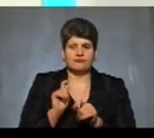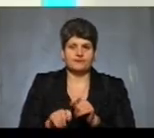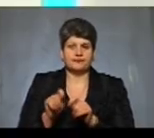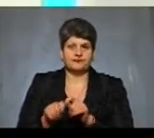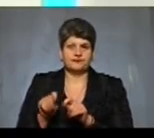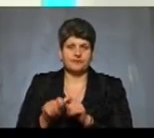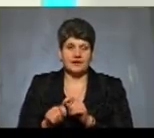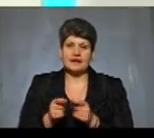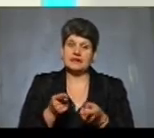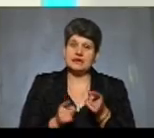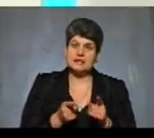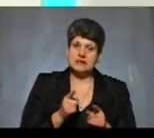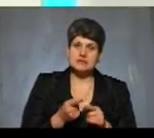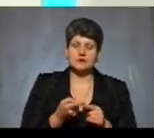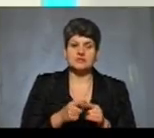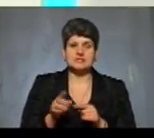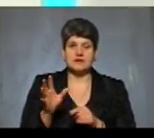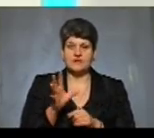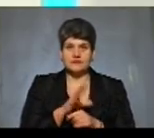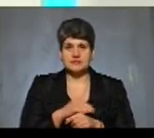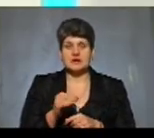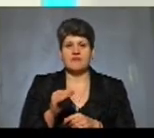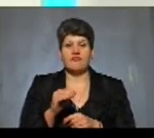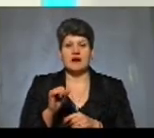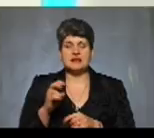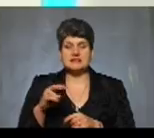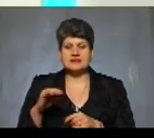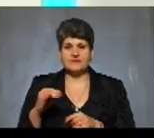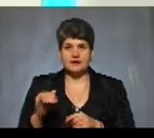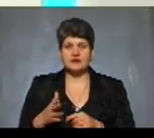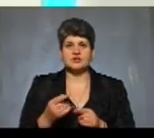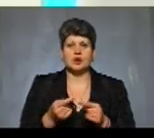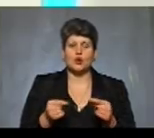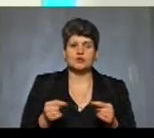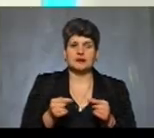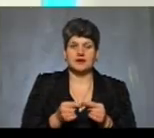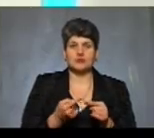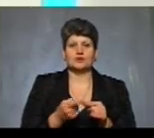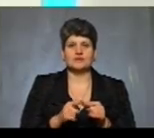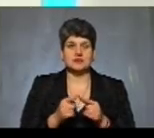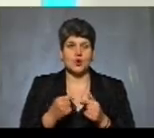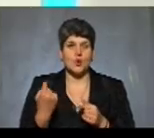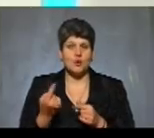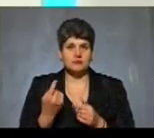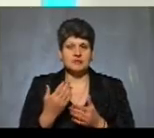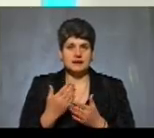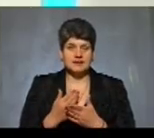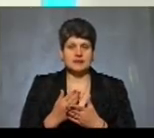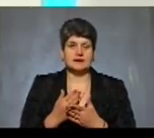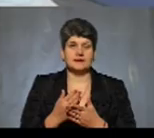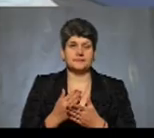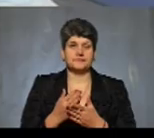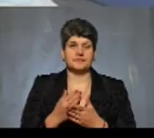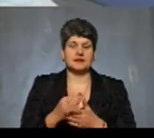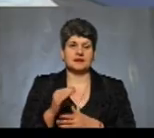щодо визначення, чи дійсно це вся серія фальсифікована, чи, можливо, це якийсь конкретно, безпосередньо, цій області був фальсифікований лікарський засіб. Тобто,